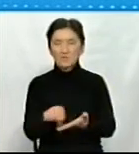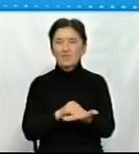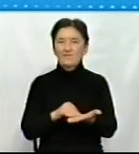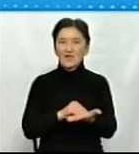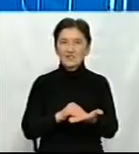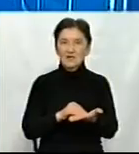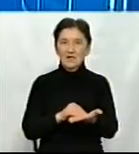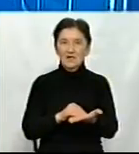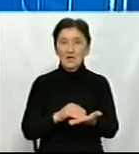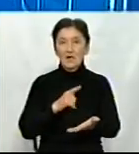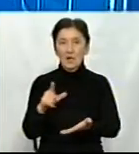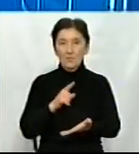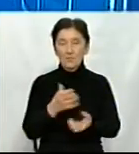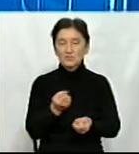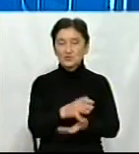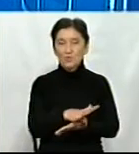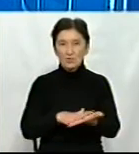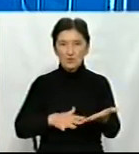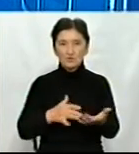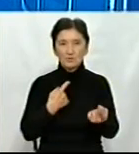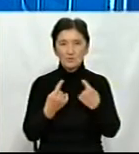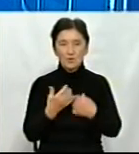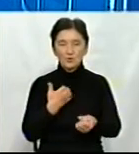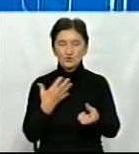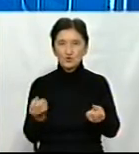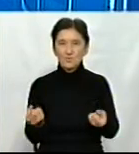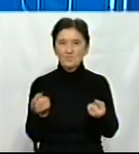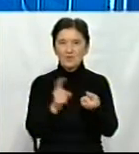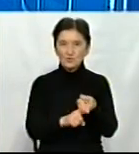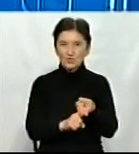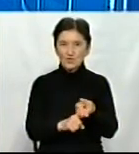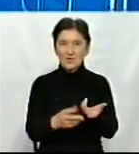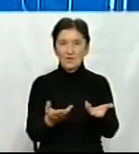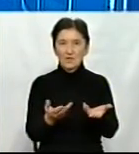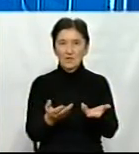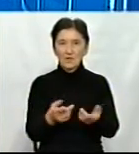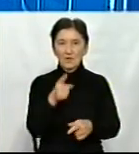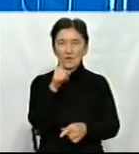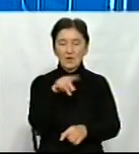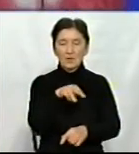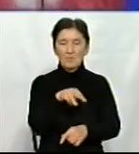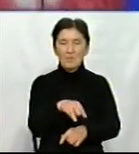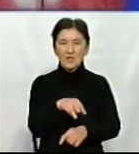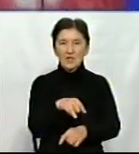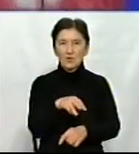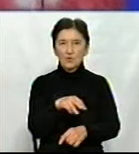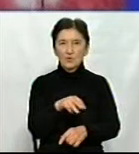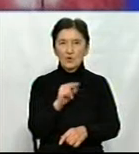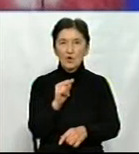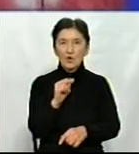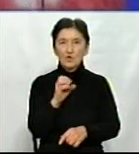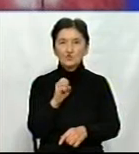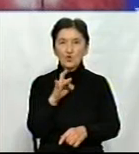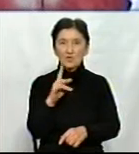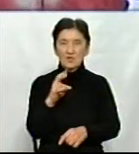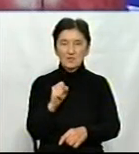Ми продовжимо з вами розмову, у нас ще буде на цей час, хочемо підключити до нашої студії Марію Володимирівну Чорну. Марія